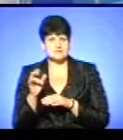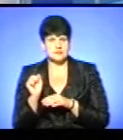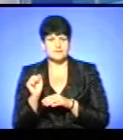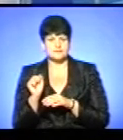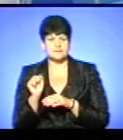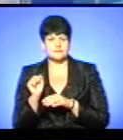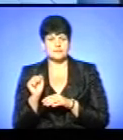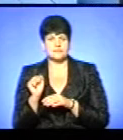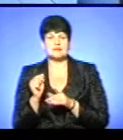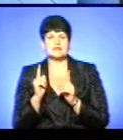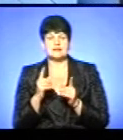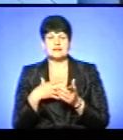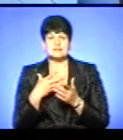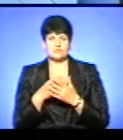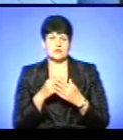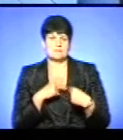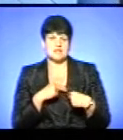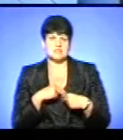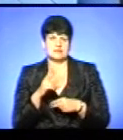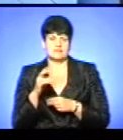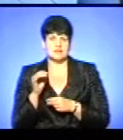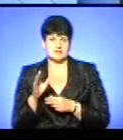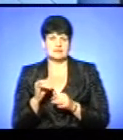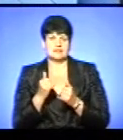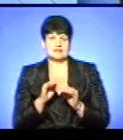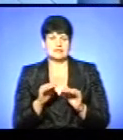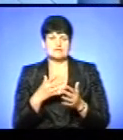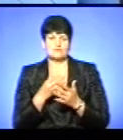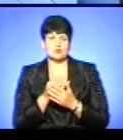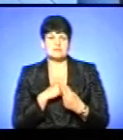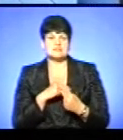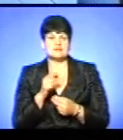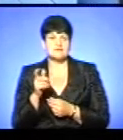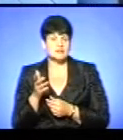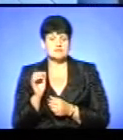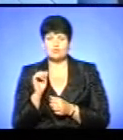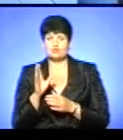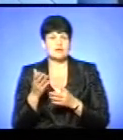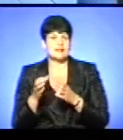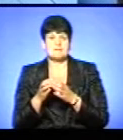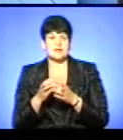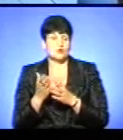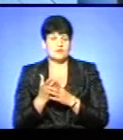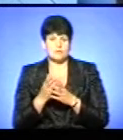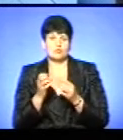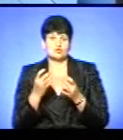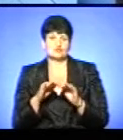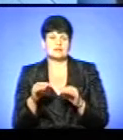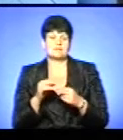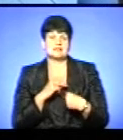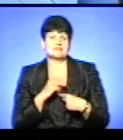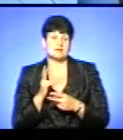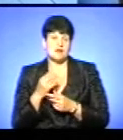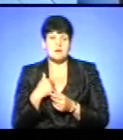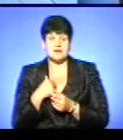тільки для своїх працівників. Для дітей своїх працівників. Це можуть бути навіть не діти не пільгової категорії, а просто діти працівників. А